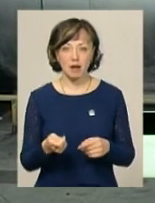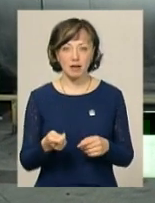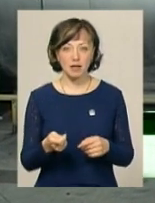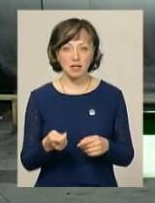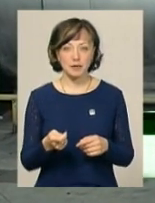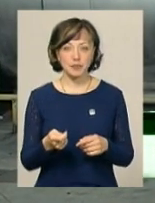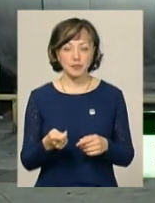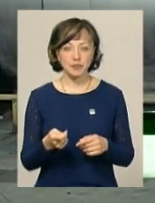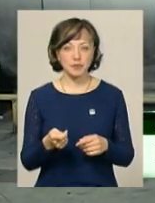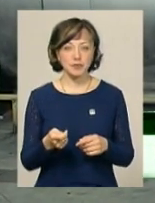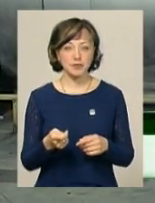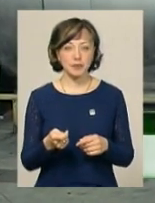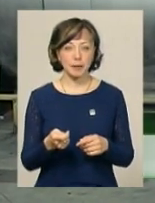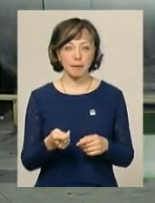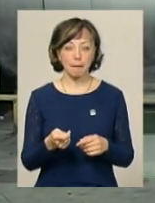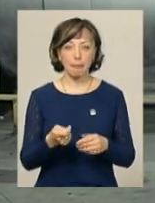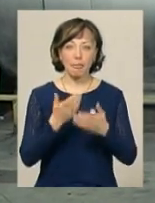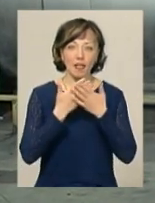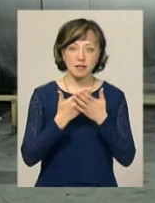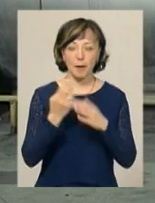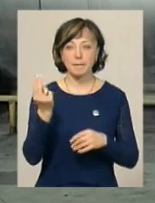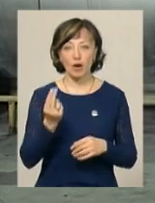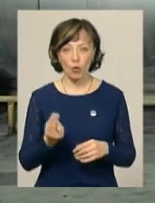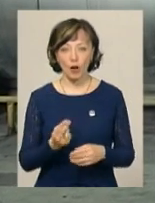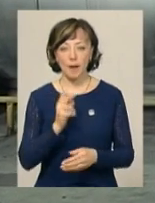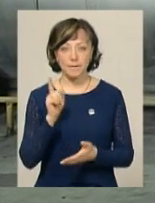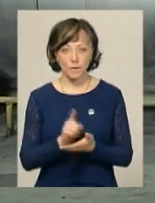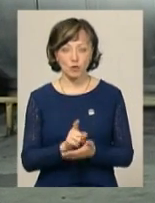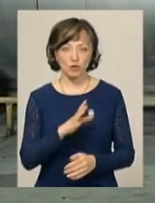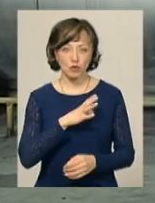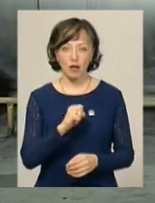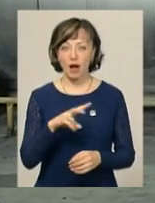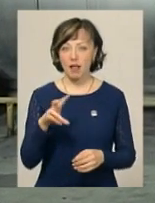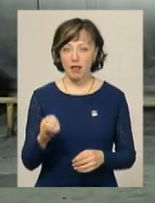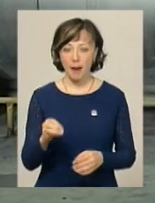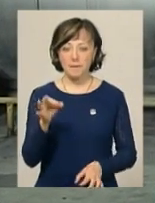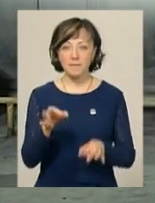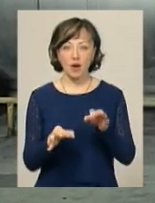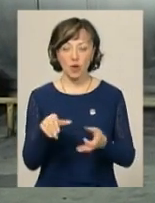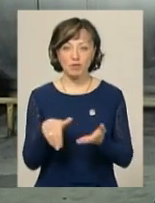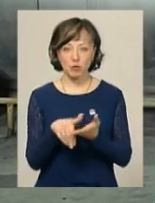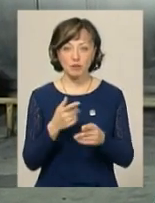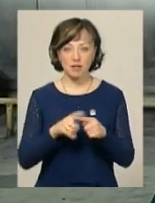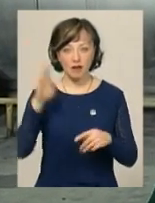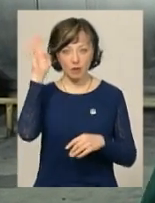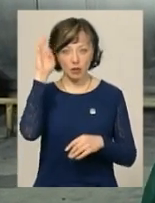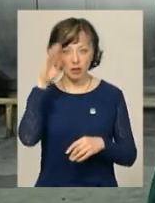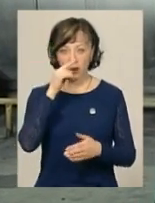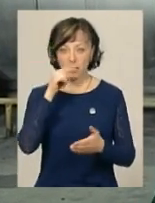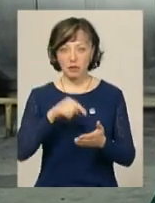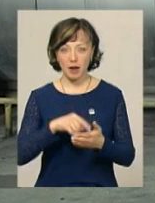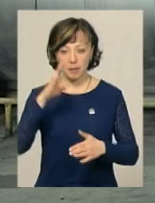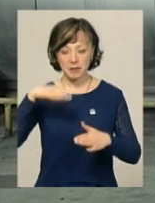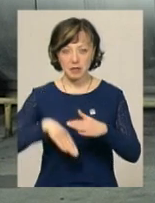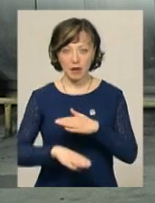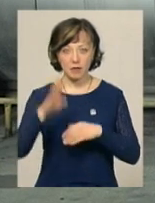запах, чи колір, він мусить бути, але природним способом ця вода, потрапляючи